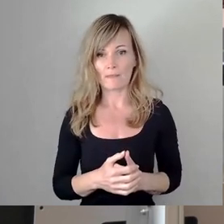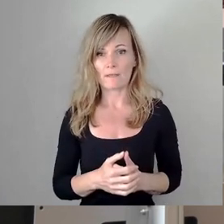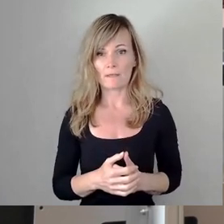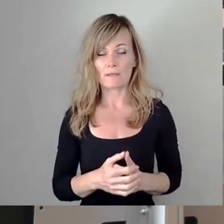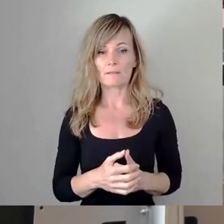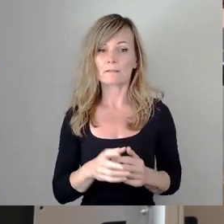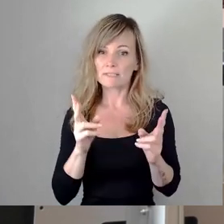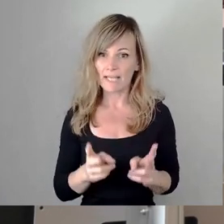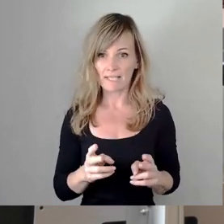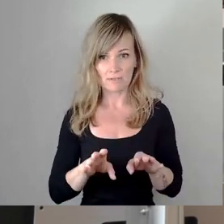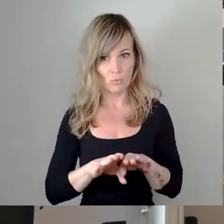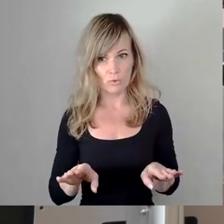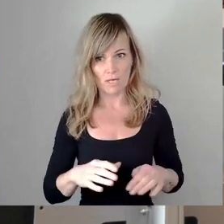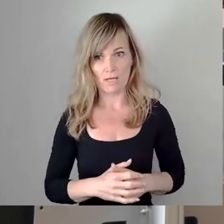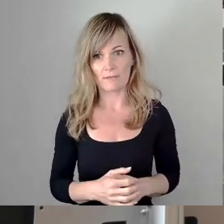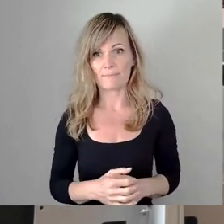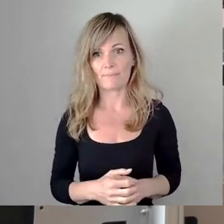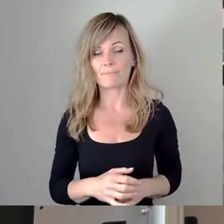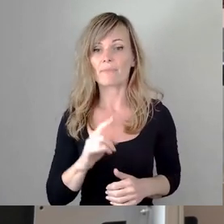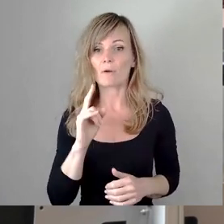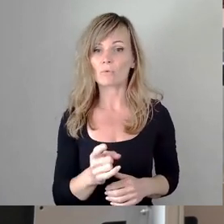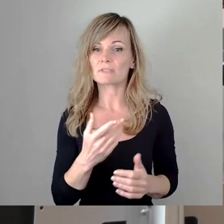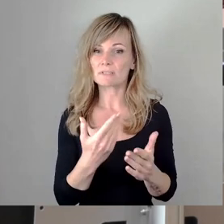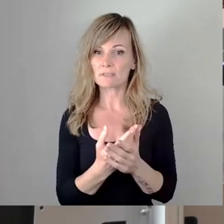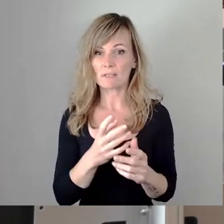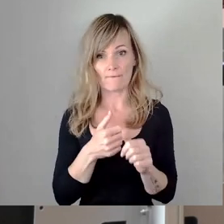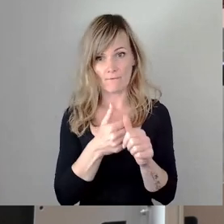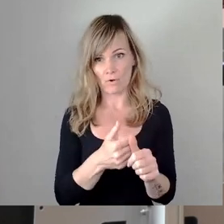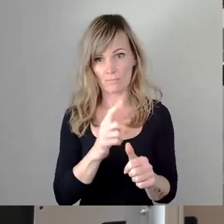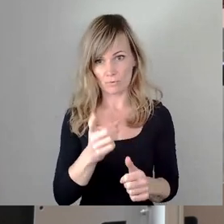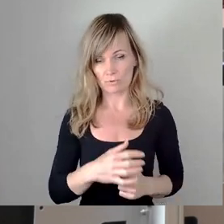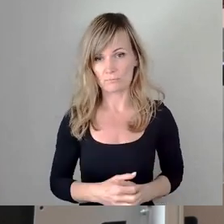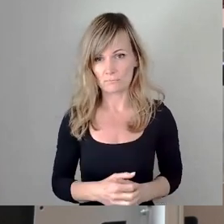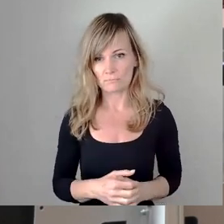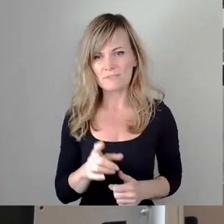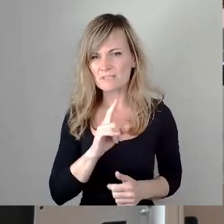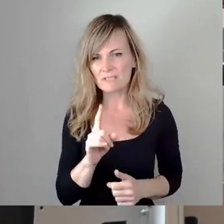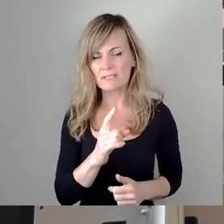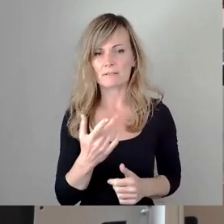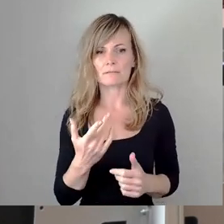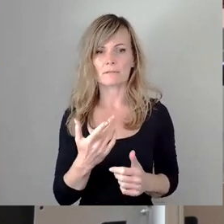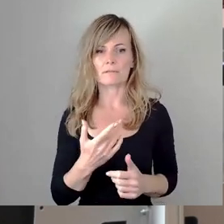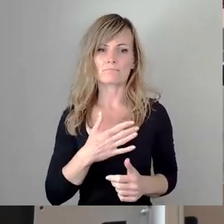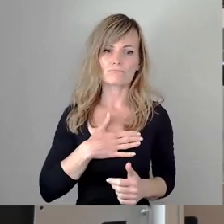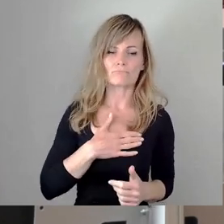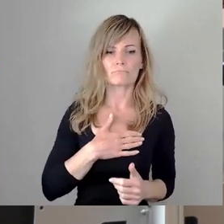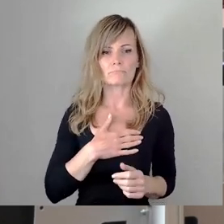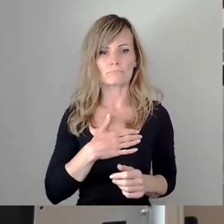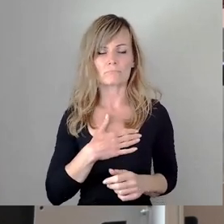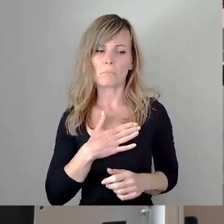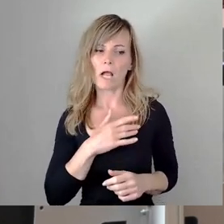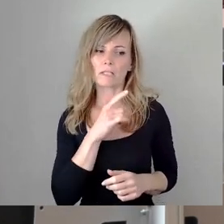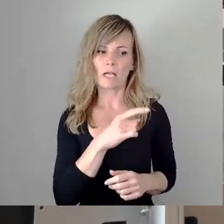und um die Einhaltung derselben. So, da geht es nicht um irgendwelche Vorlieben oder Spielereien um